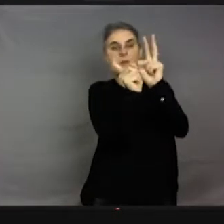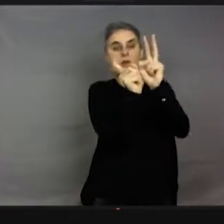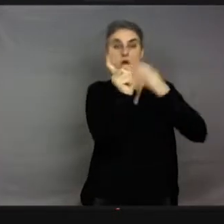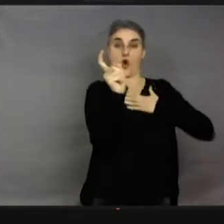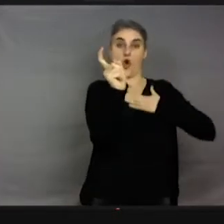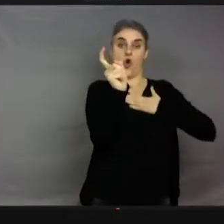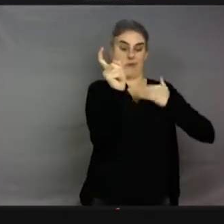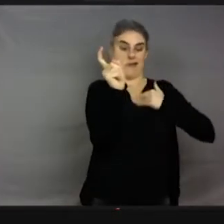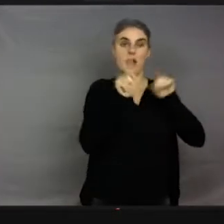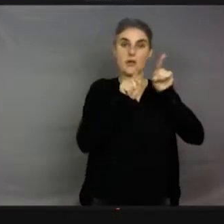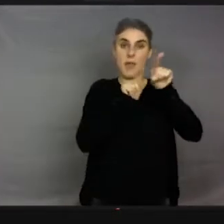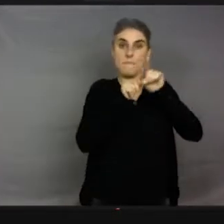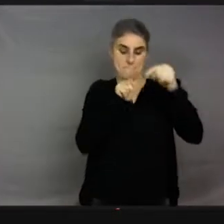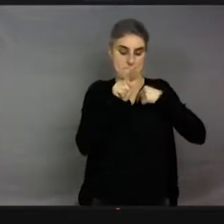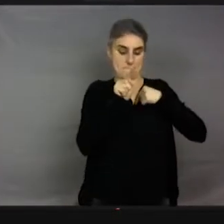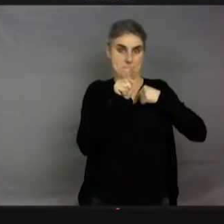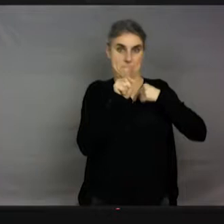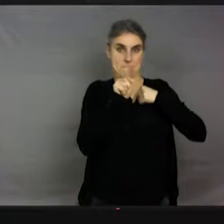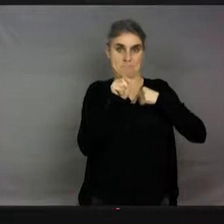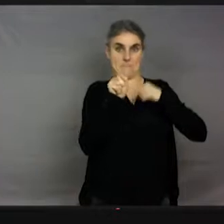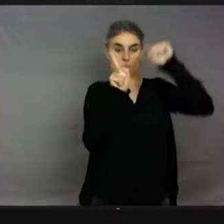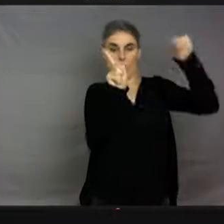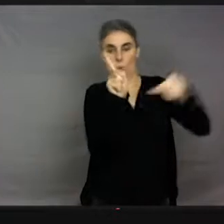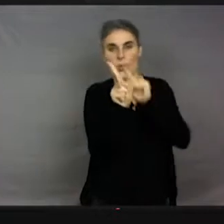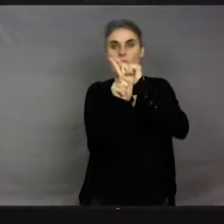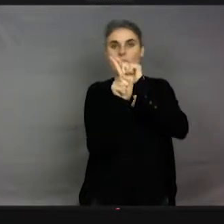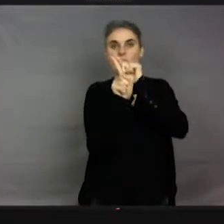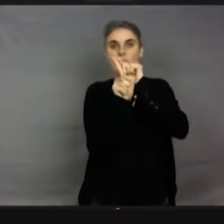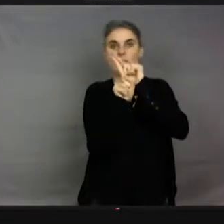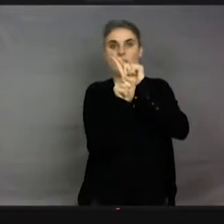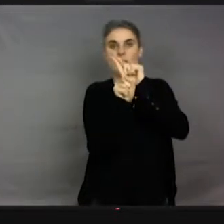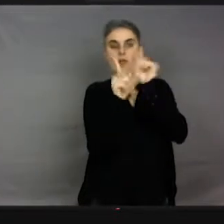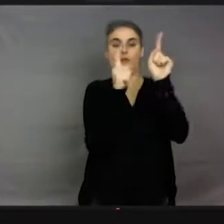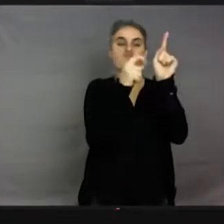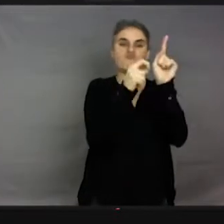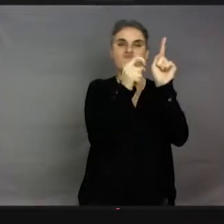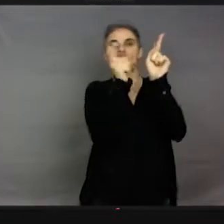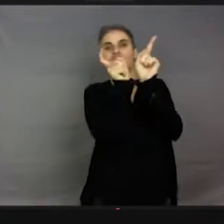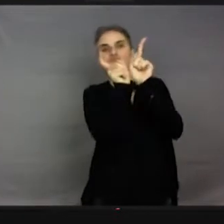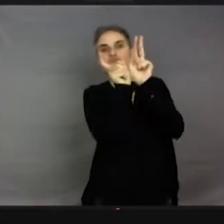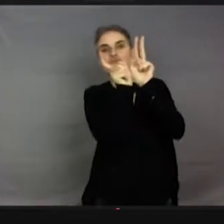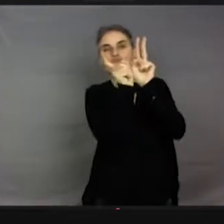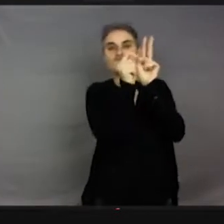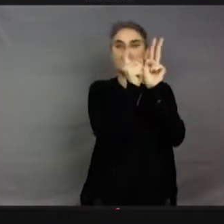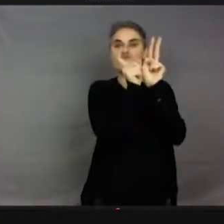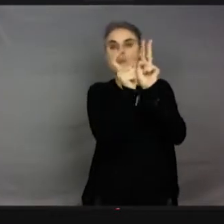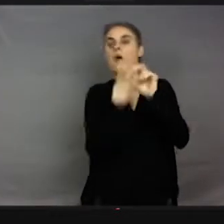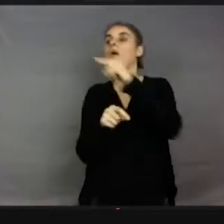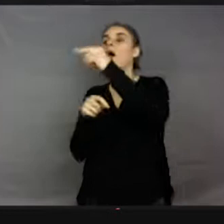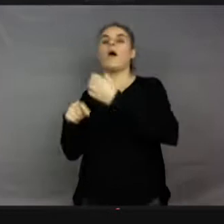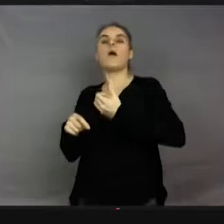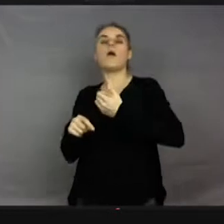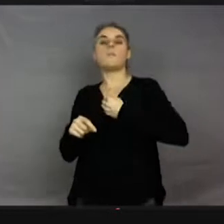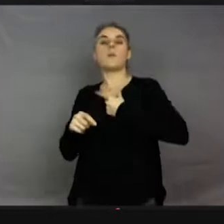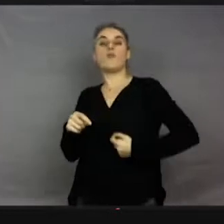génital, la production de sperme, se fait ici. Ensuite, il va aller chercher une demoiselle qui va accrocher avec des